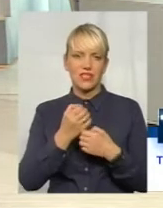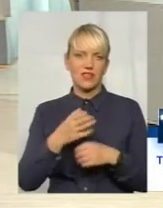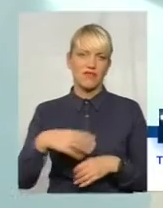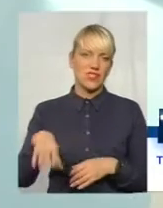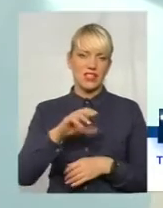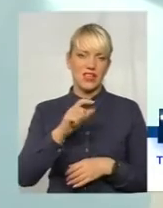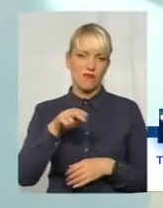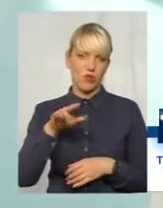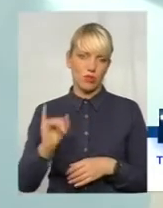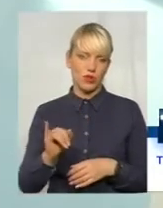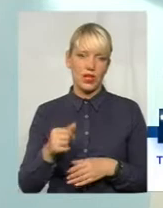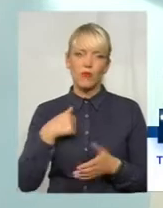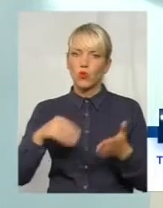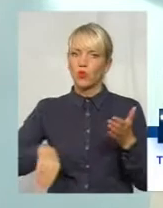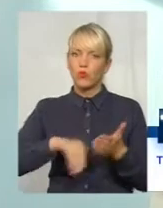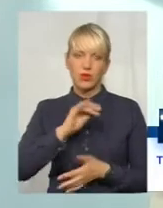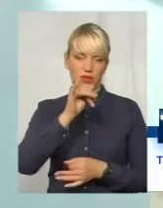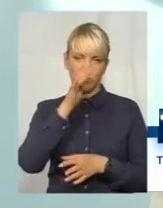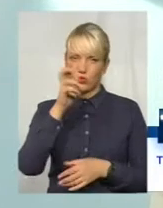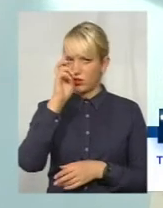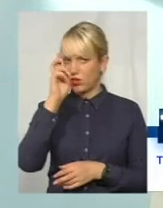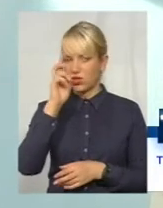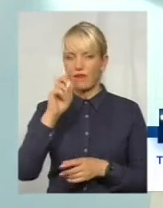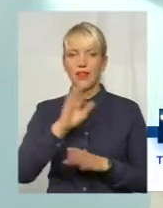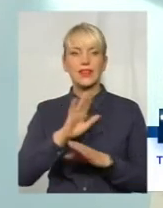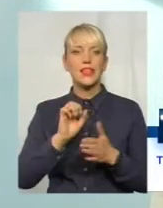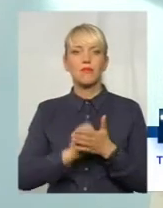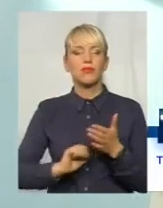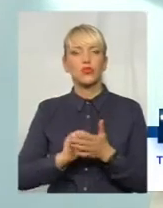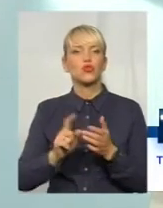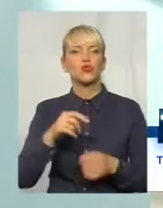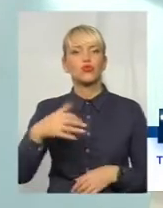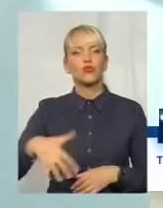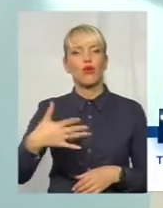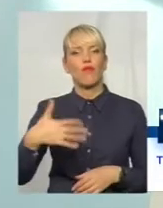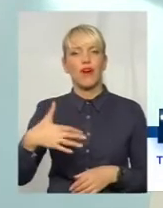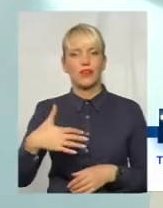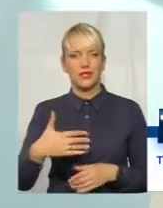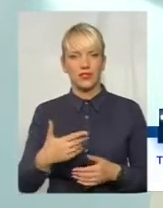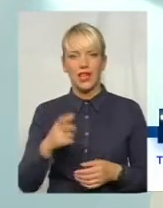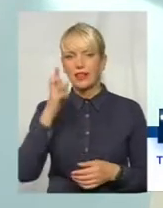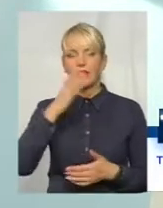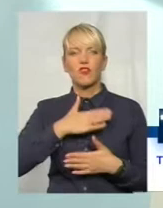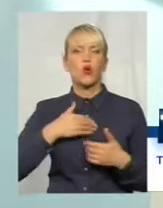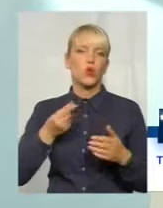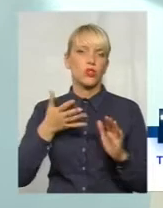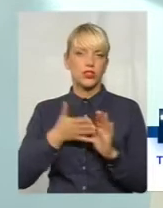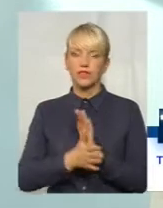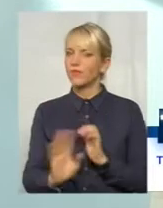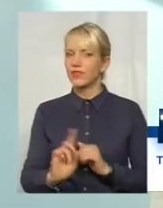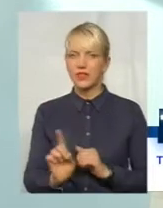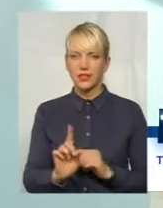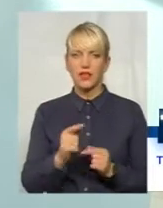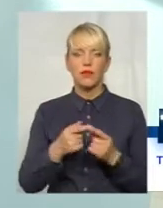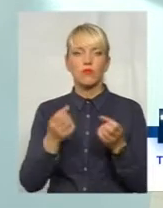не можемо. Держава її закупити не може не тільки через те, що вона дороговартісна і держава не хоче витрачати кошти. Навряд чи. Просто